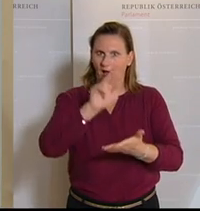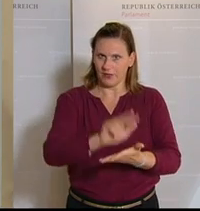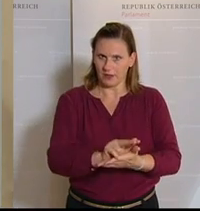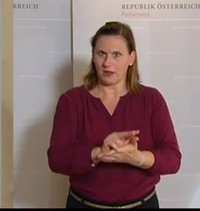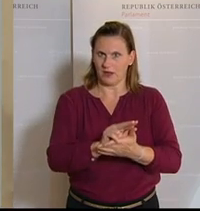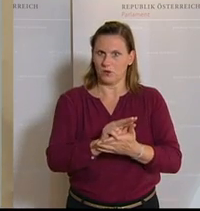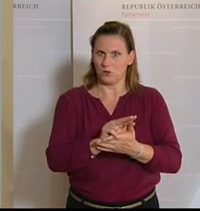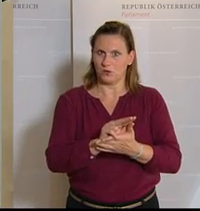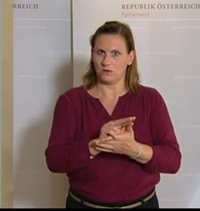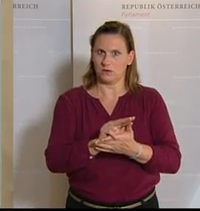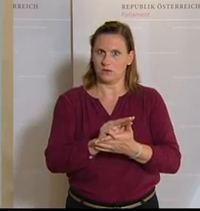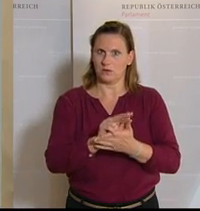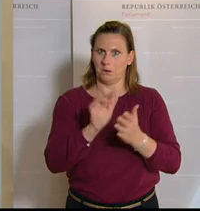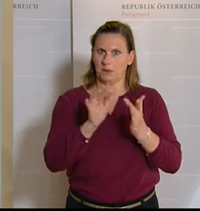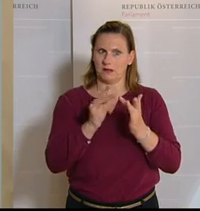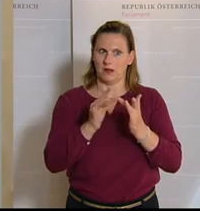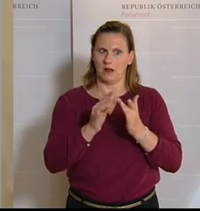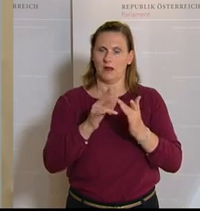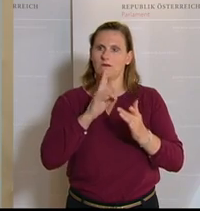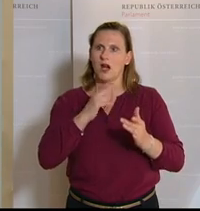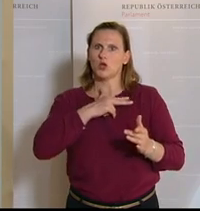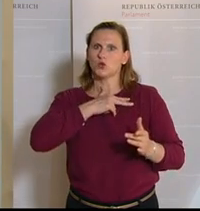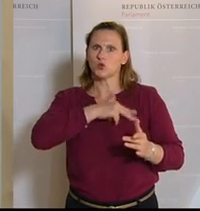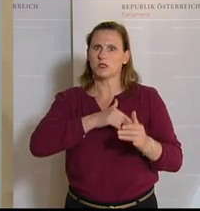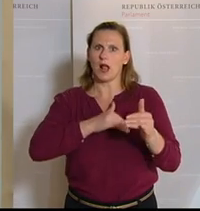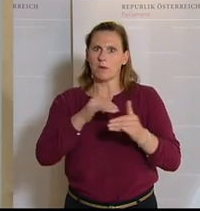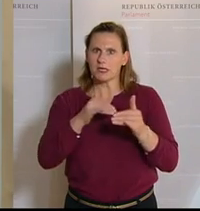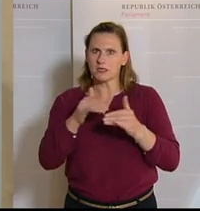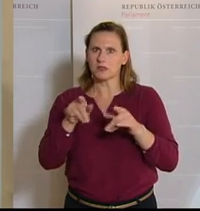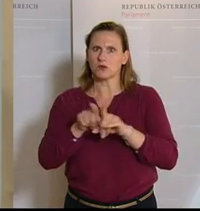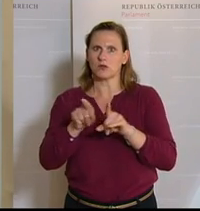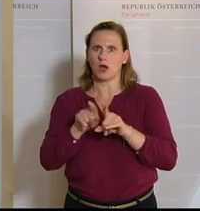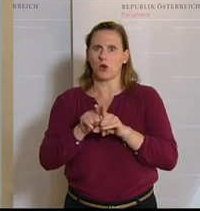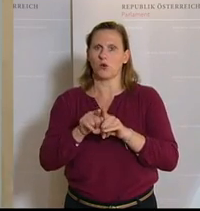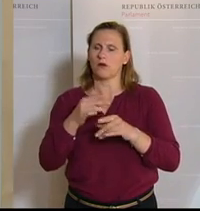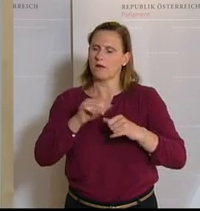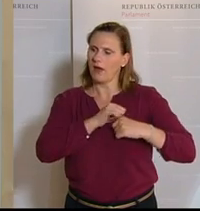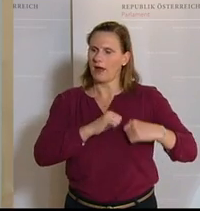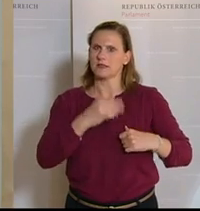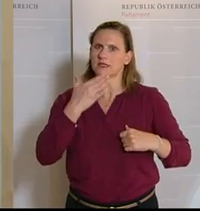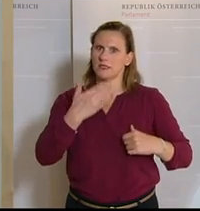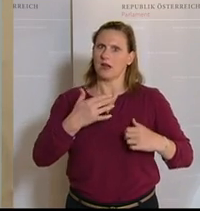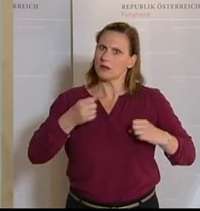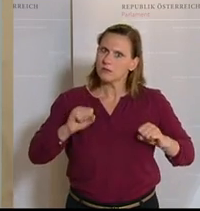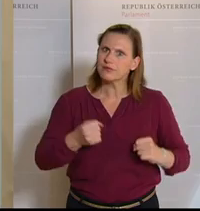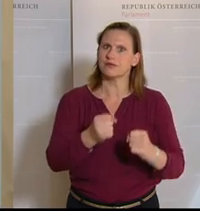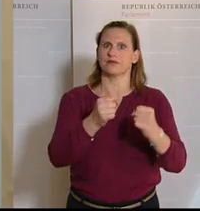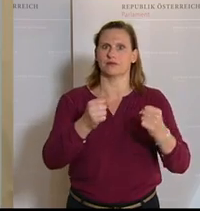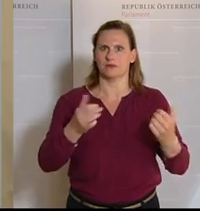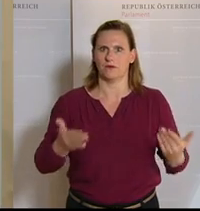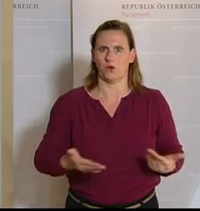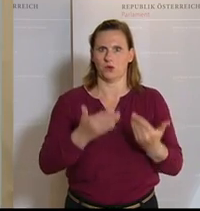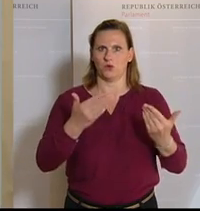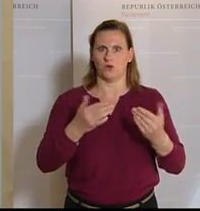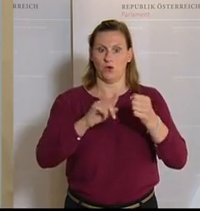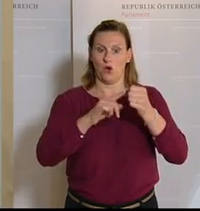dotiert wird. Ich darf da wirklich dem Sozialminister, meinen Kollegen David Stuckmüller und auch allen Klubreferenten herzlich danken, die hier diese Initiative ergriffen haben. Und